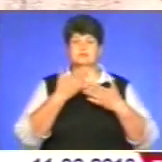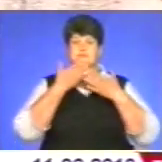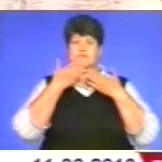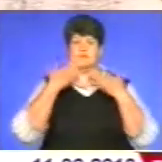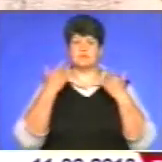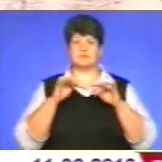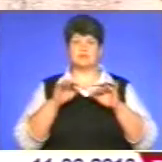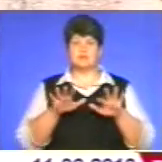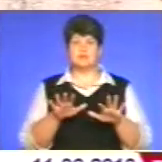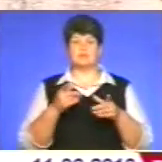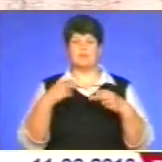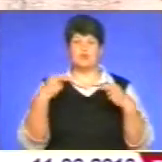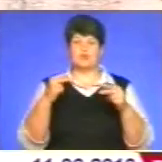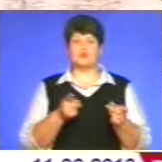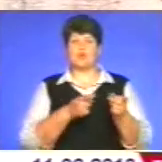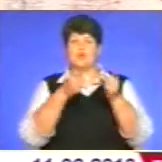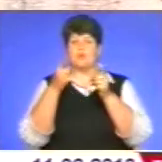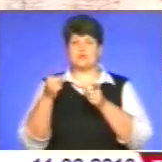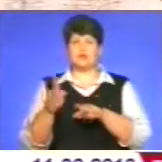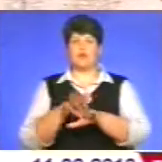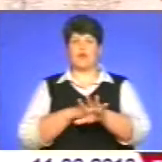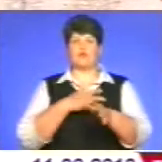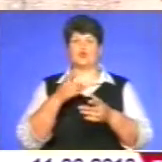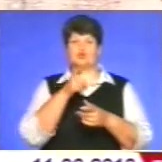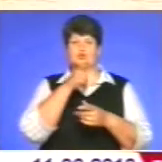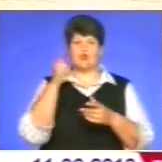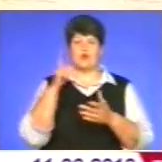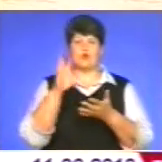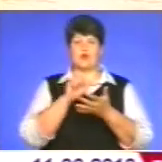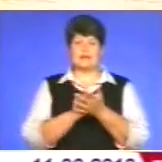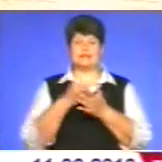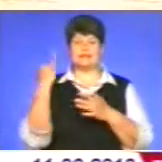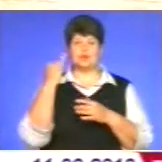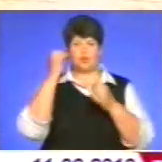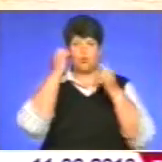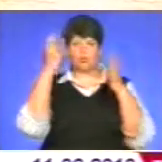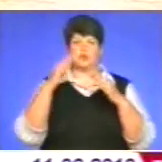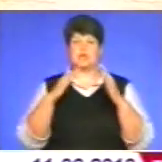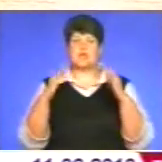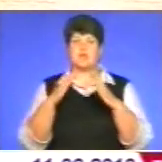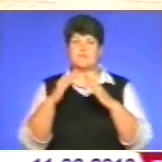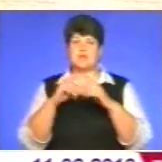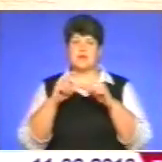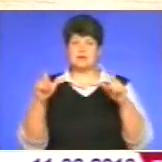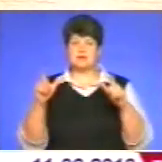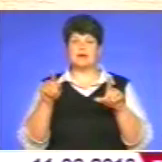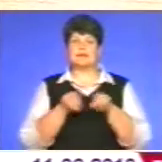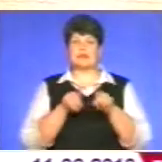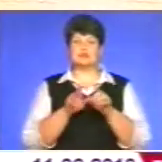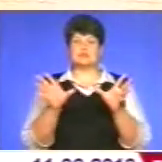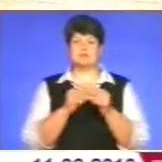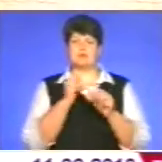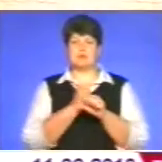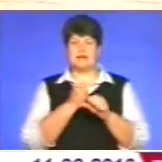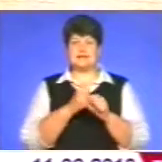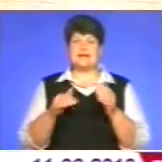механізм продажу чи передачі одногострокову оренду історико-культурних об'єктів, а також співпраці інвестора і Державної